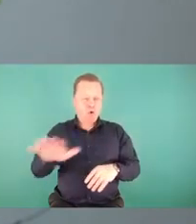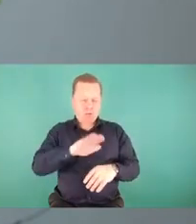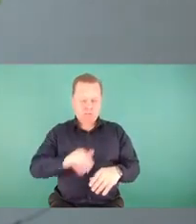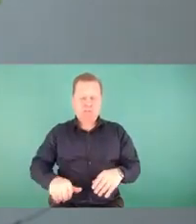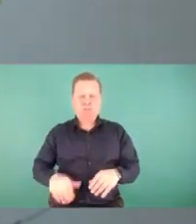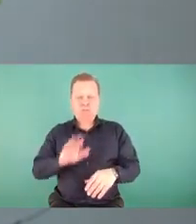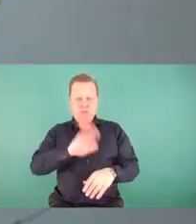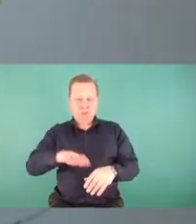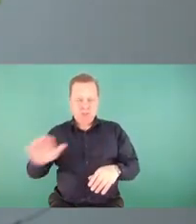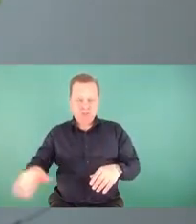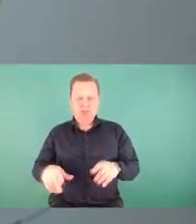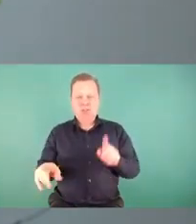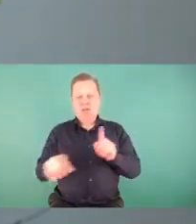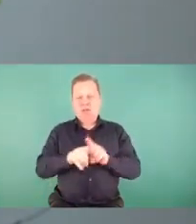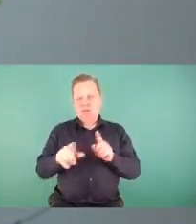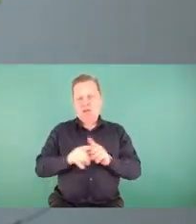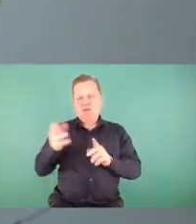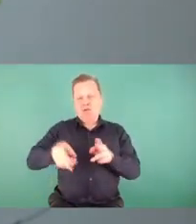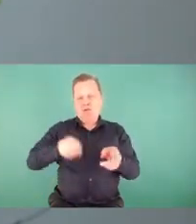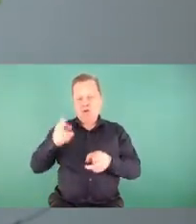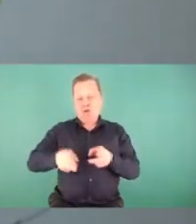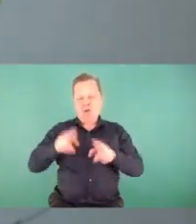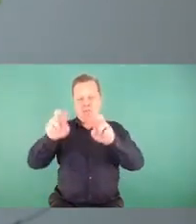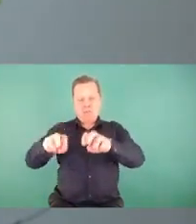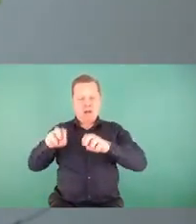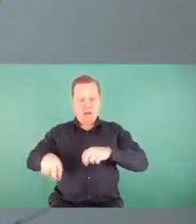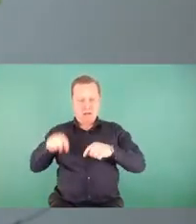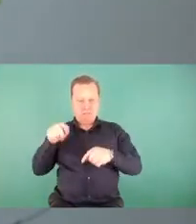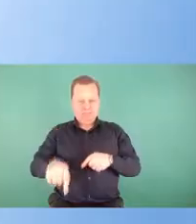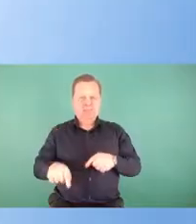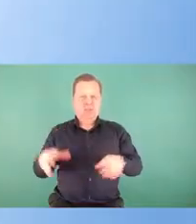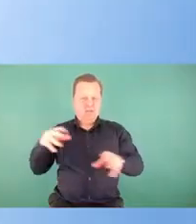i młodych pasażerów kolei, prowadzone w ramach projektu.